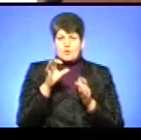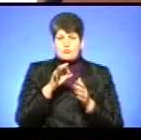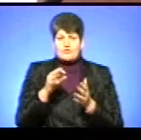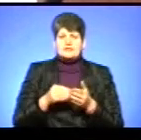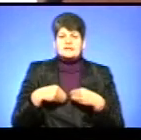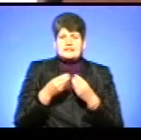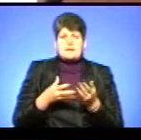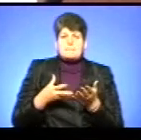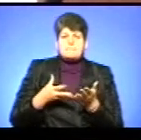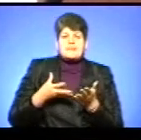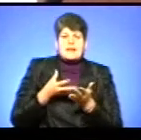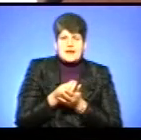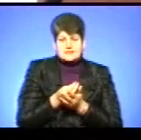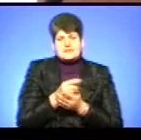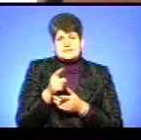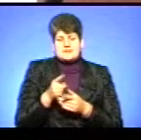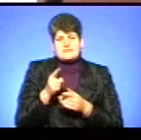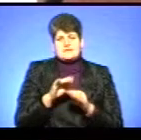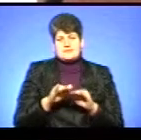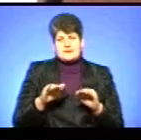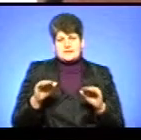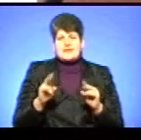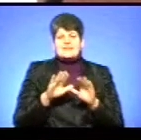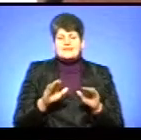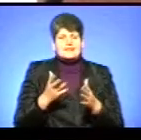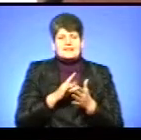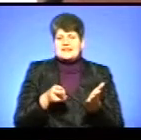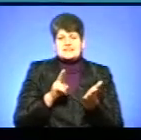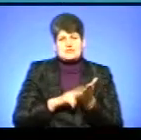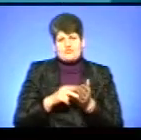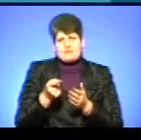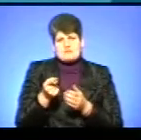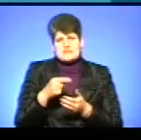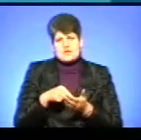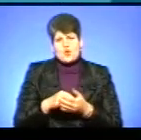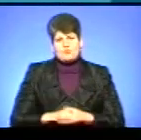надання послуг у закладах до шкільної освіти для батьків дітей, яких не зареєстровані в місті Тернополі.